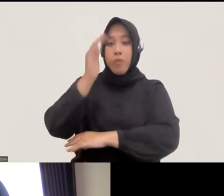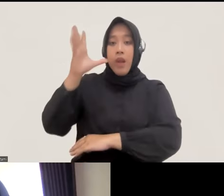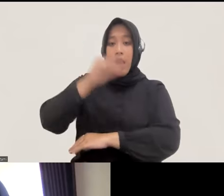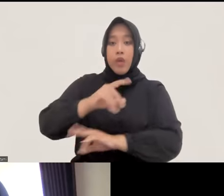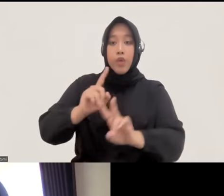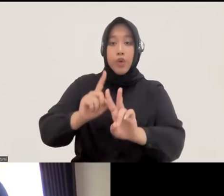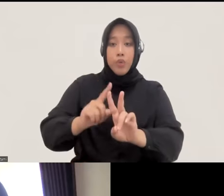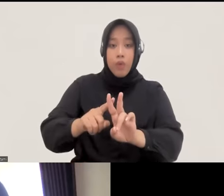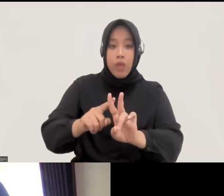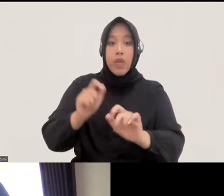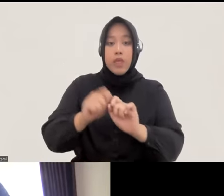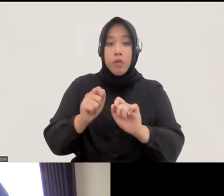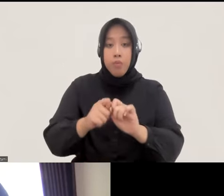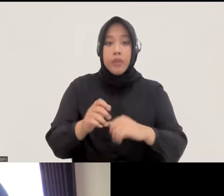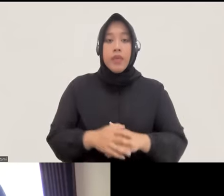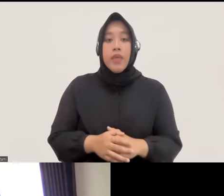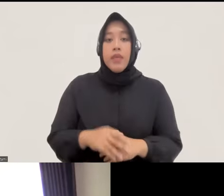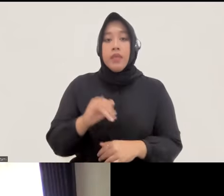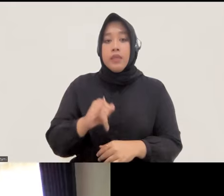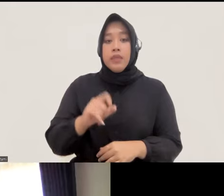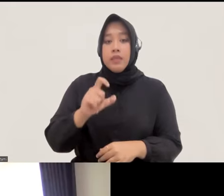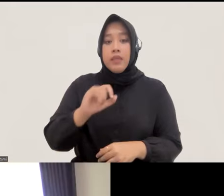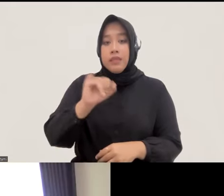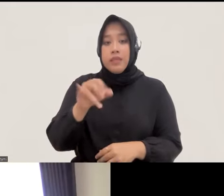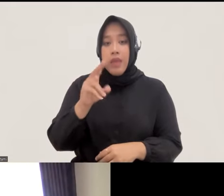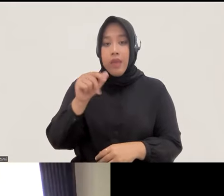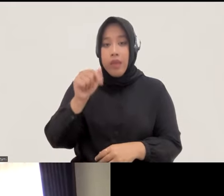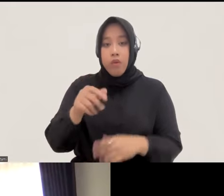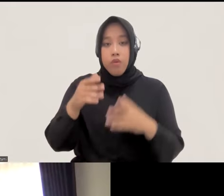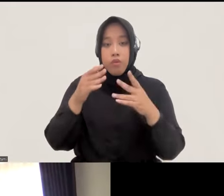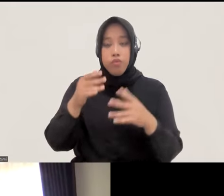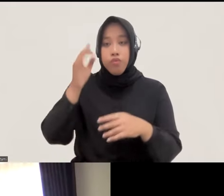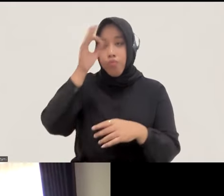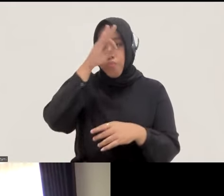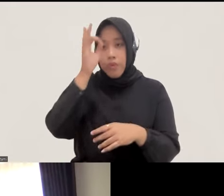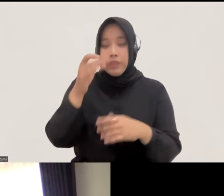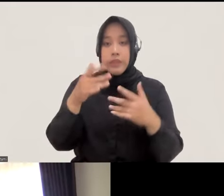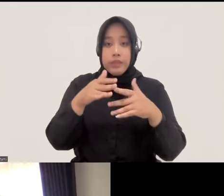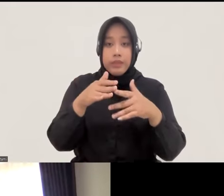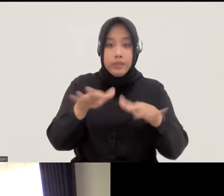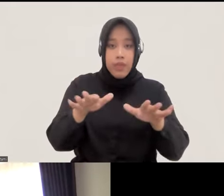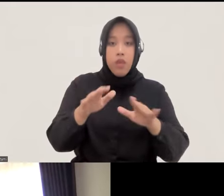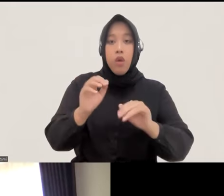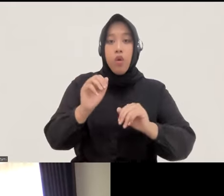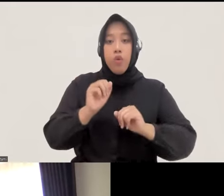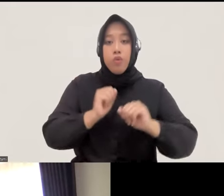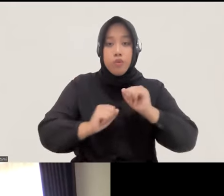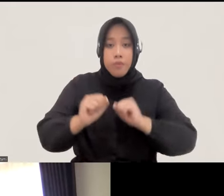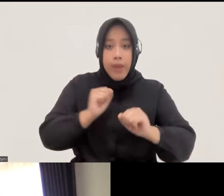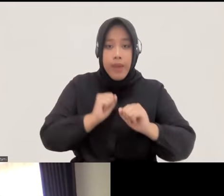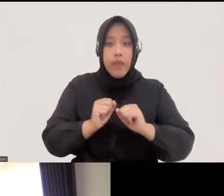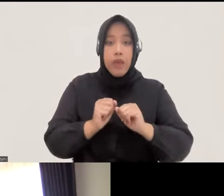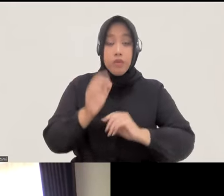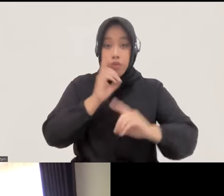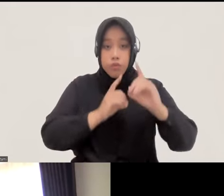yang diselenggarakan oleh Koalisi Masyarakat Sivil untuk reformasi kepolisian ini sudah selesai semoga apa yang kita diskusikan tadi